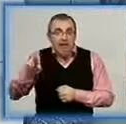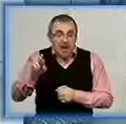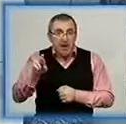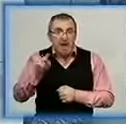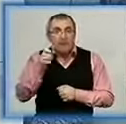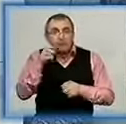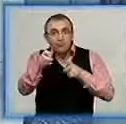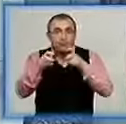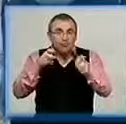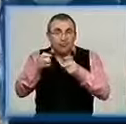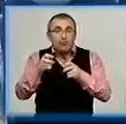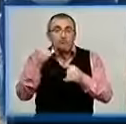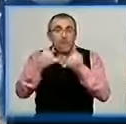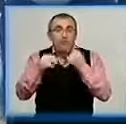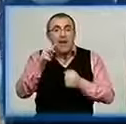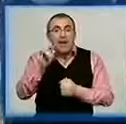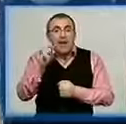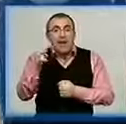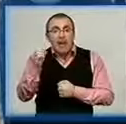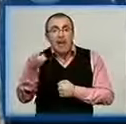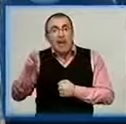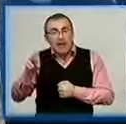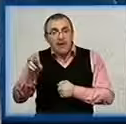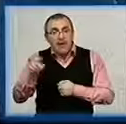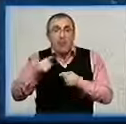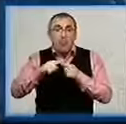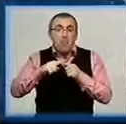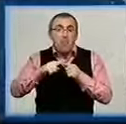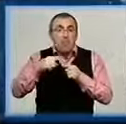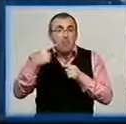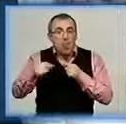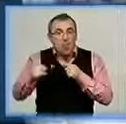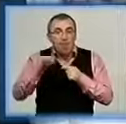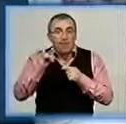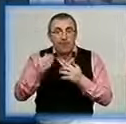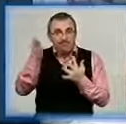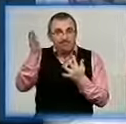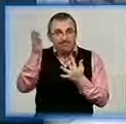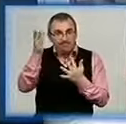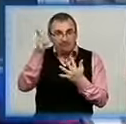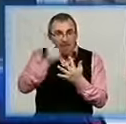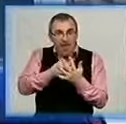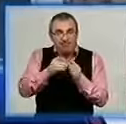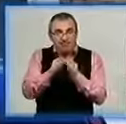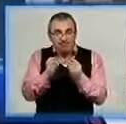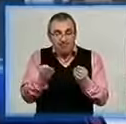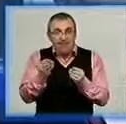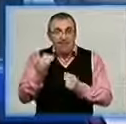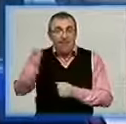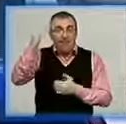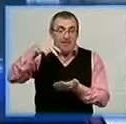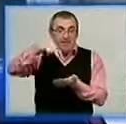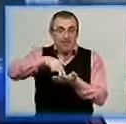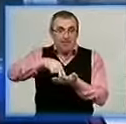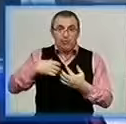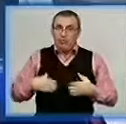дівчина штампує жовту лілею. Полістки квітки – це звичайна морквина, розрізана навпіл. Коли я стояла на висоті, звичайно було